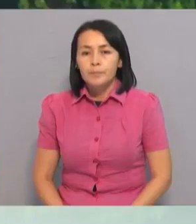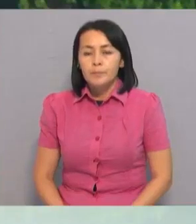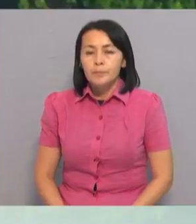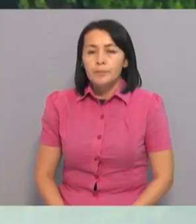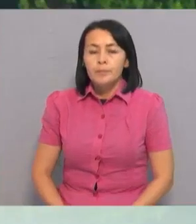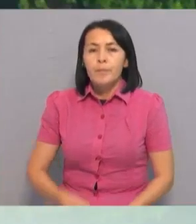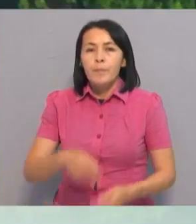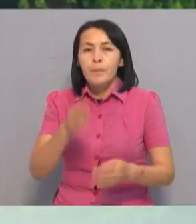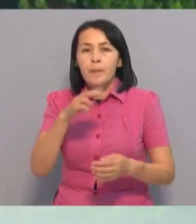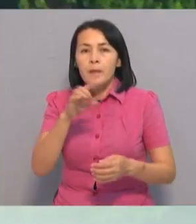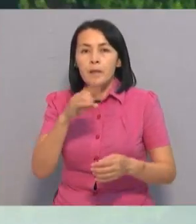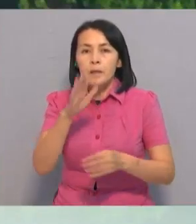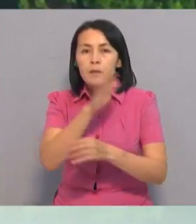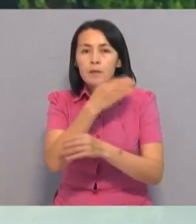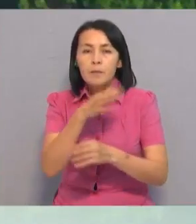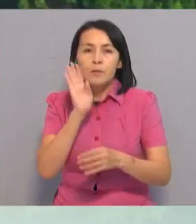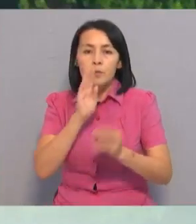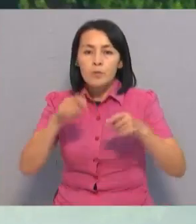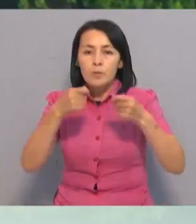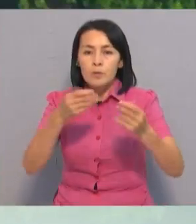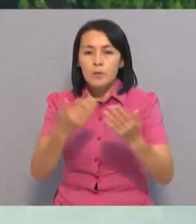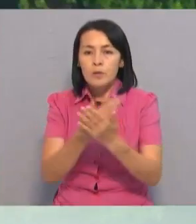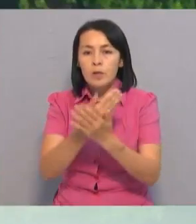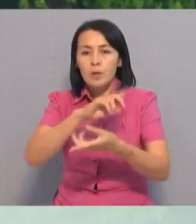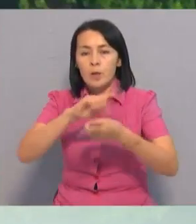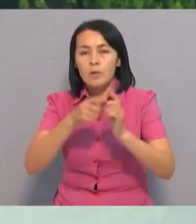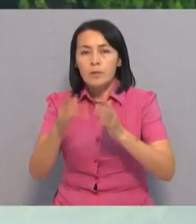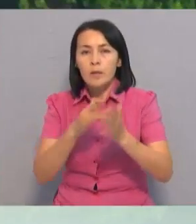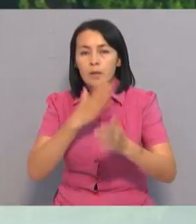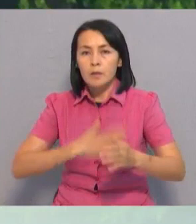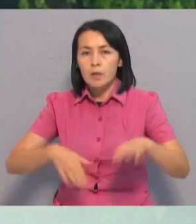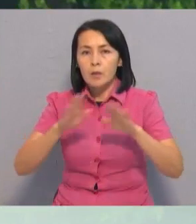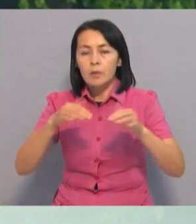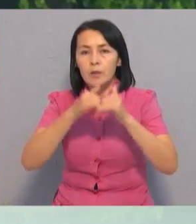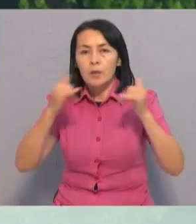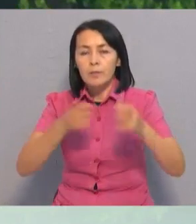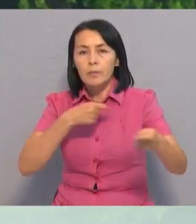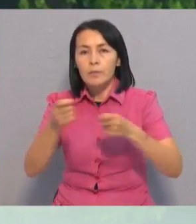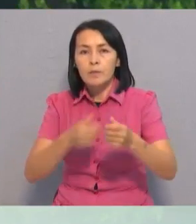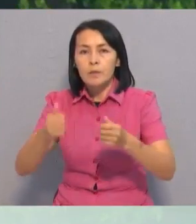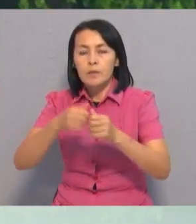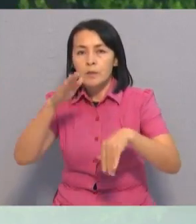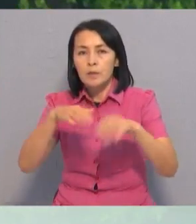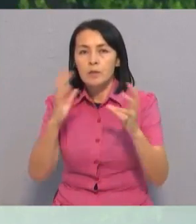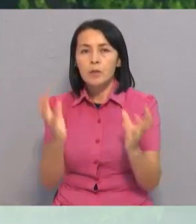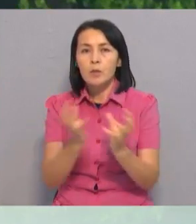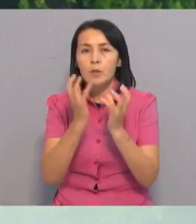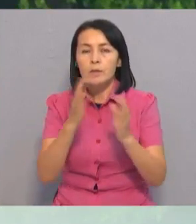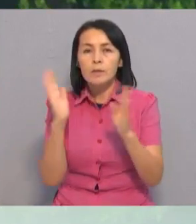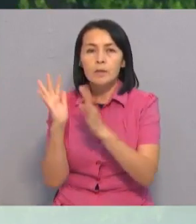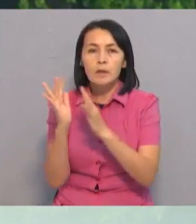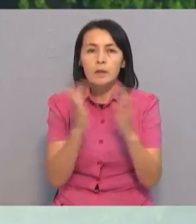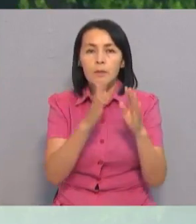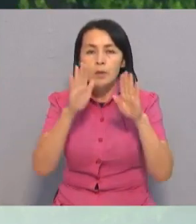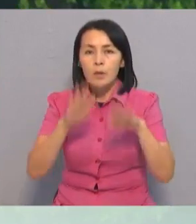Дендрологиялық сая бақтың суару жүйелері жаңартылып жатыр. Халалық жайлы ортанын дамыту басқармасына қараста ерекше қорғалатын табиғи